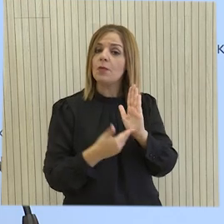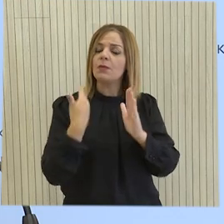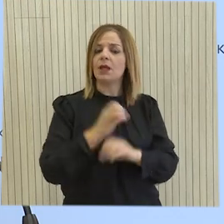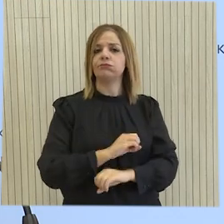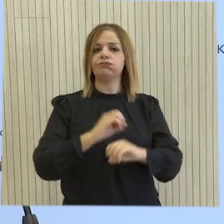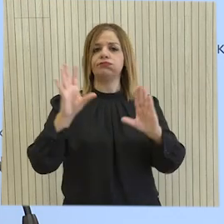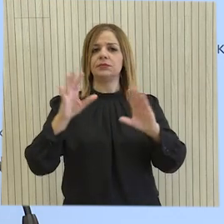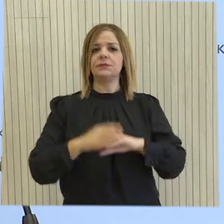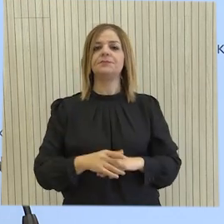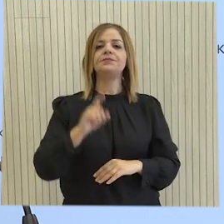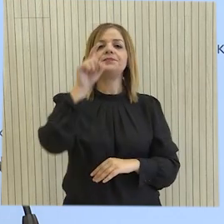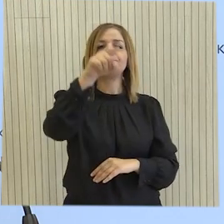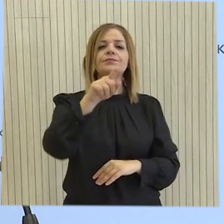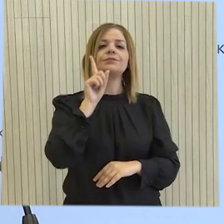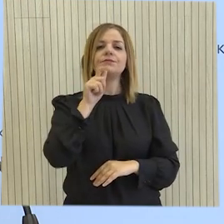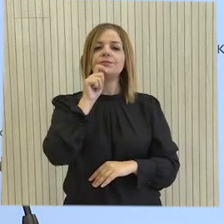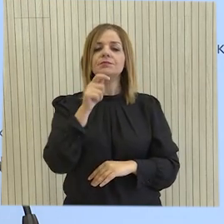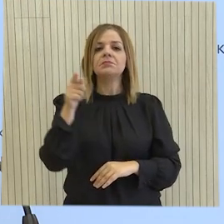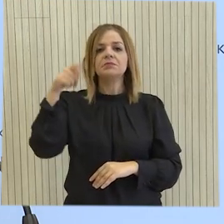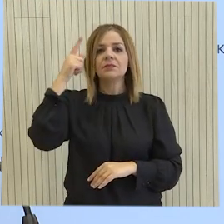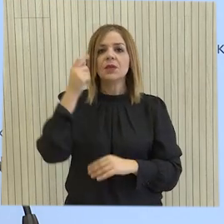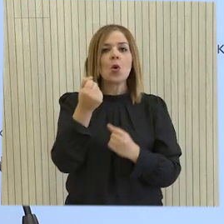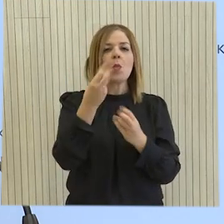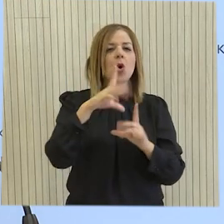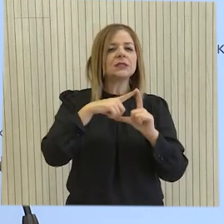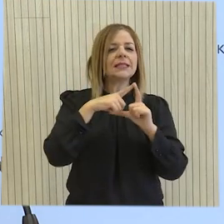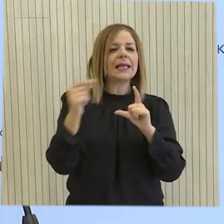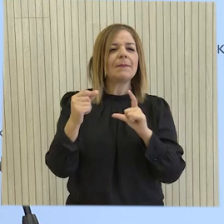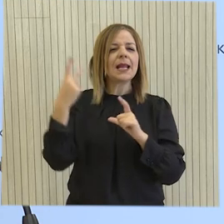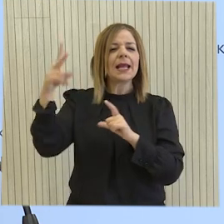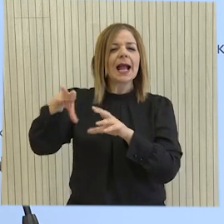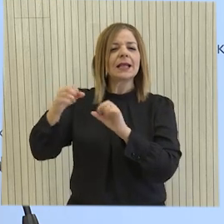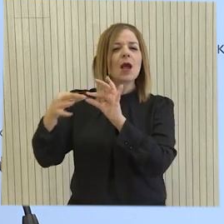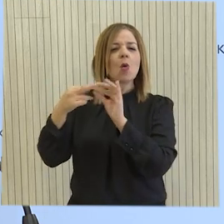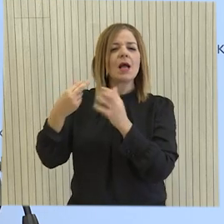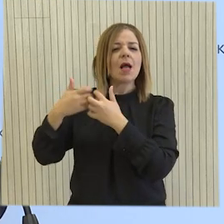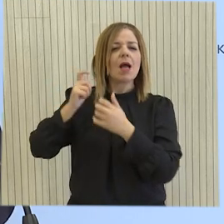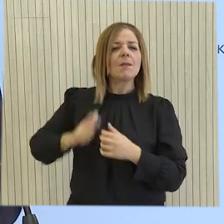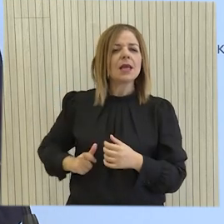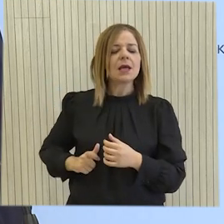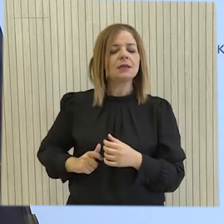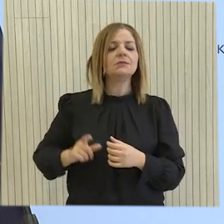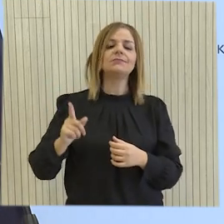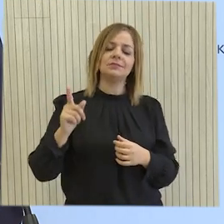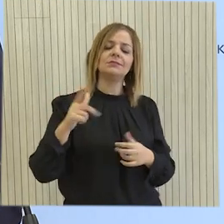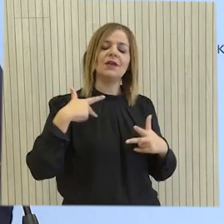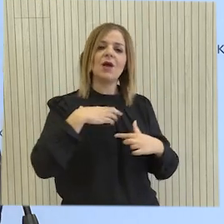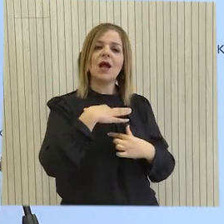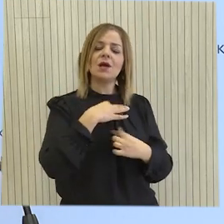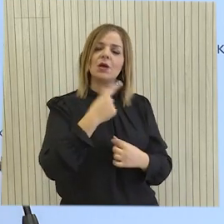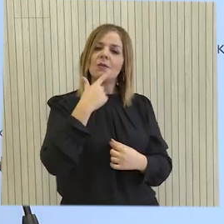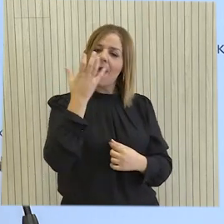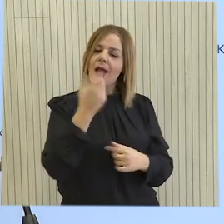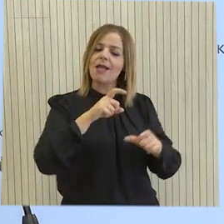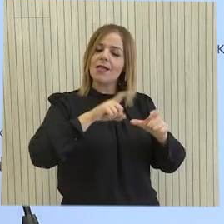θα ανακοινωθούν. Υπάρχει εικόνα για το πώς οι ξένοι, πώς οι φίλοι πλέκονται. Υπάρχει εικόνα για ορισμένα άτομα, οι εταιρείες, οι